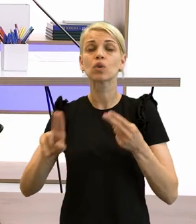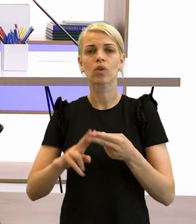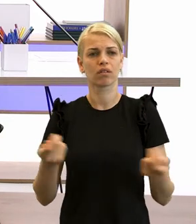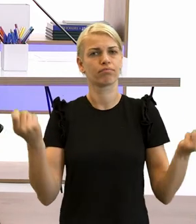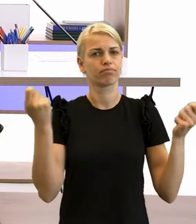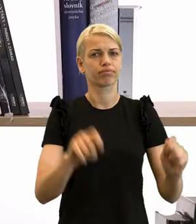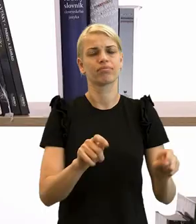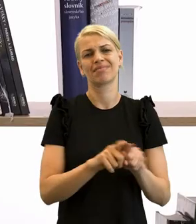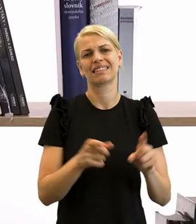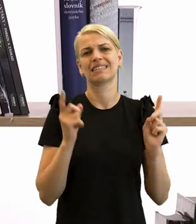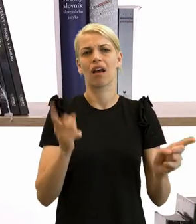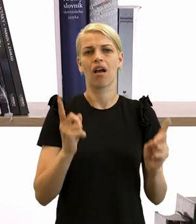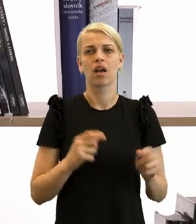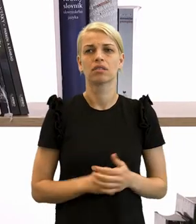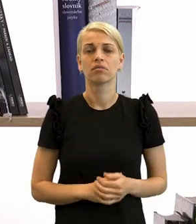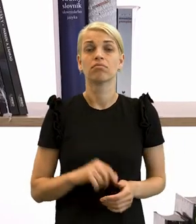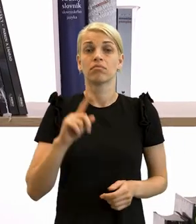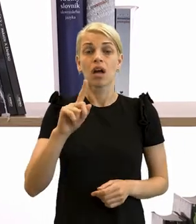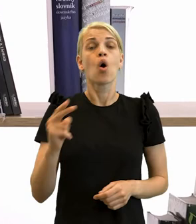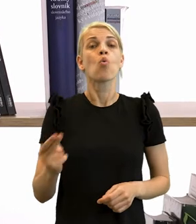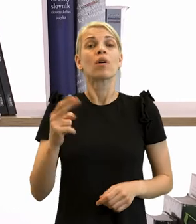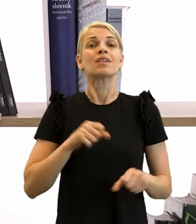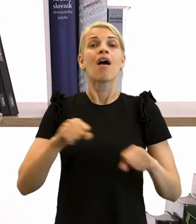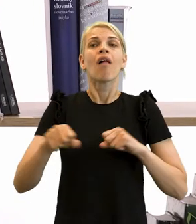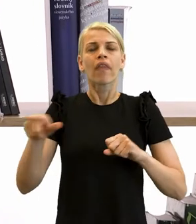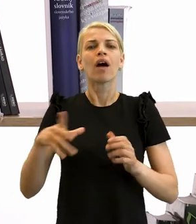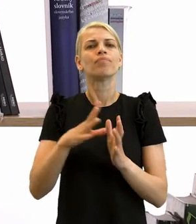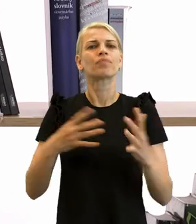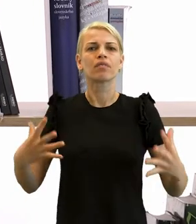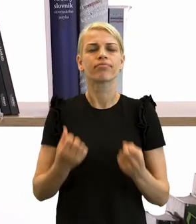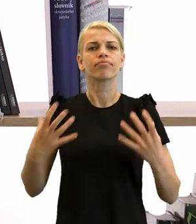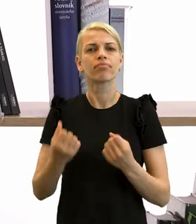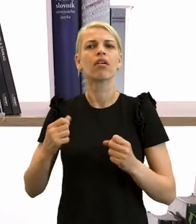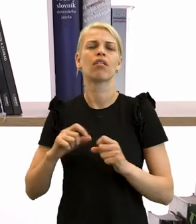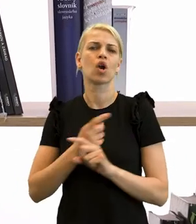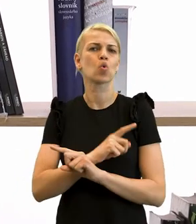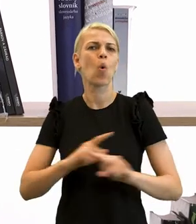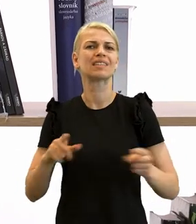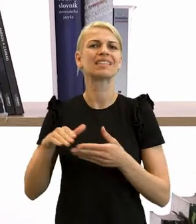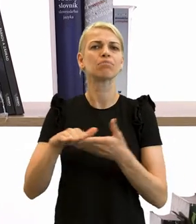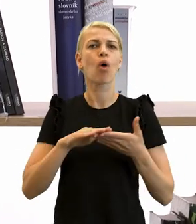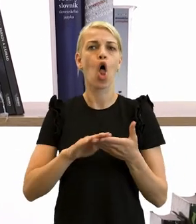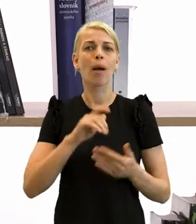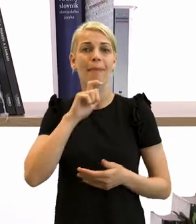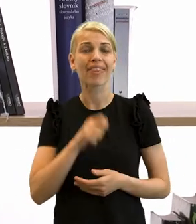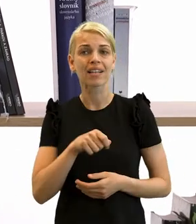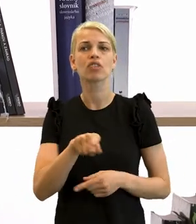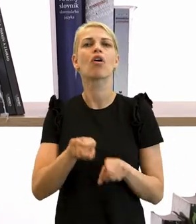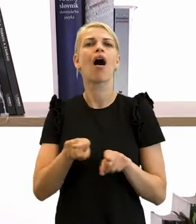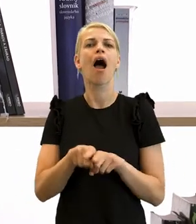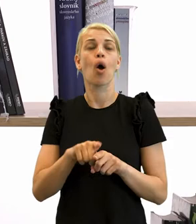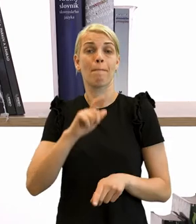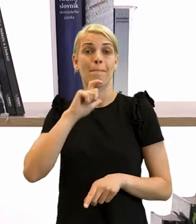zakázali. Naopak, uhorská vláda začala zakladať rôzne maďarizačné spolky, ktorými sa mala uľahčiť